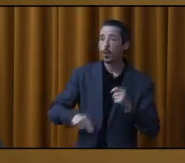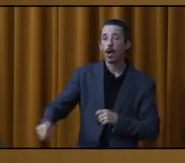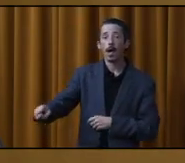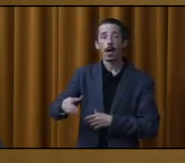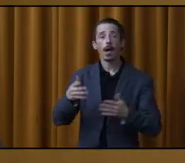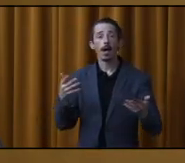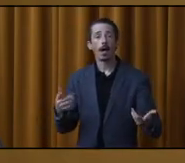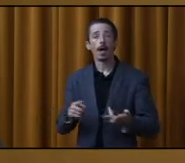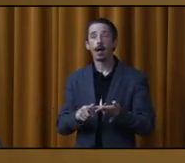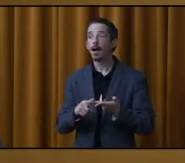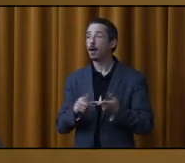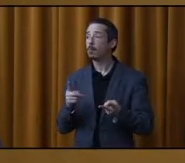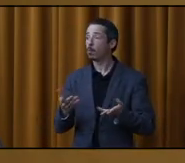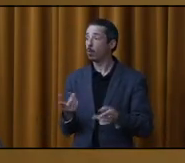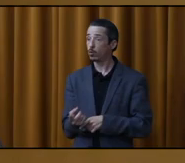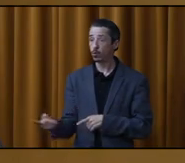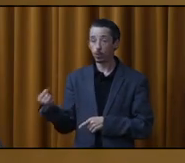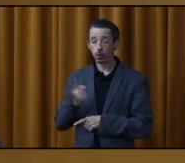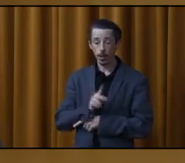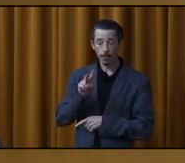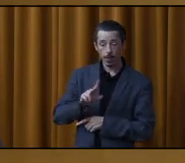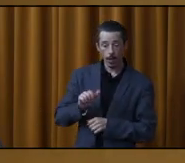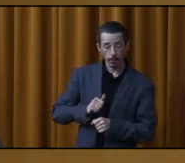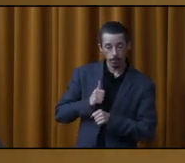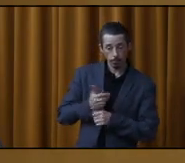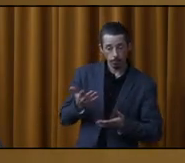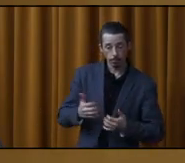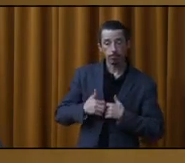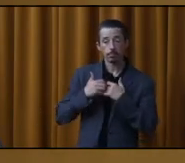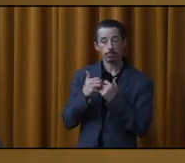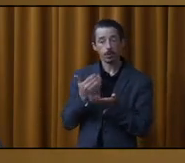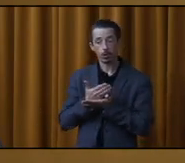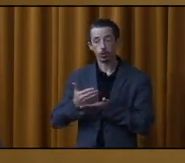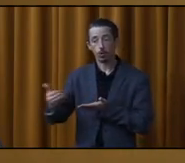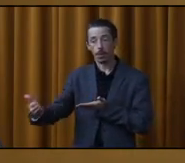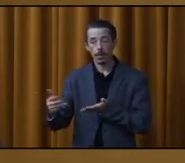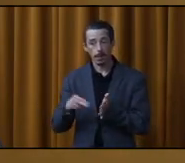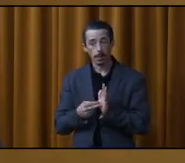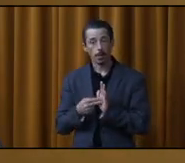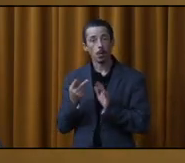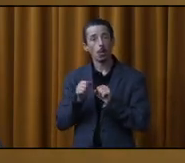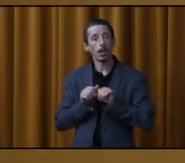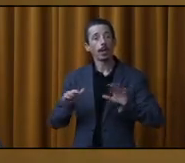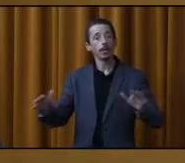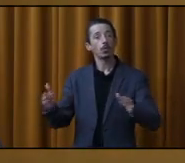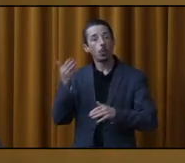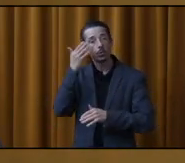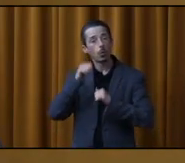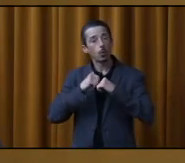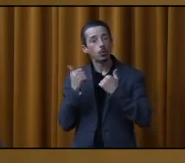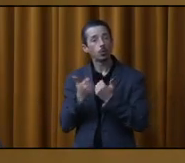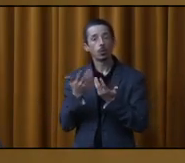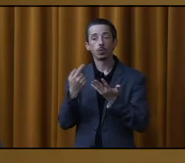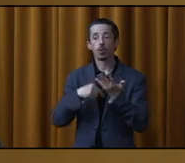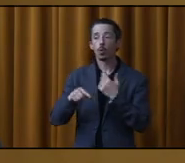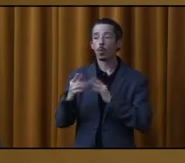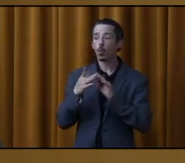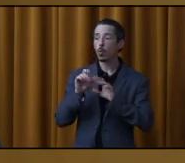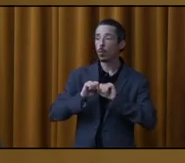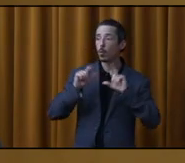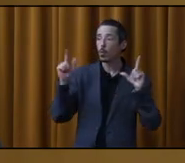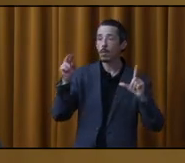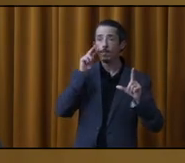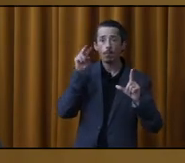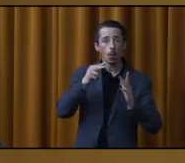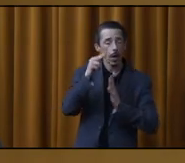Mais là, aujourd'hui, c'est vrai, ça va être lancé cette semaine à travers nos réseaux sociaux, à travers notre site web. Vous allez